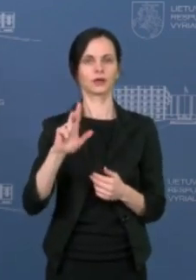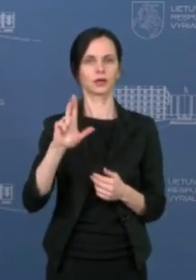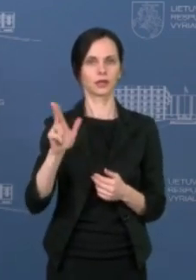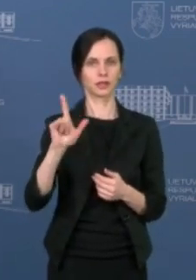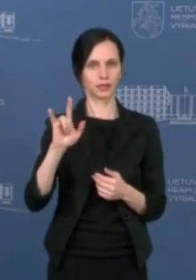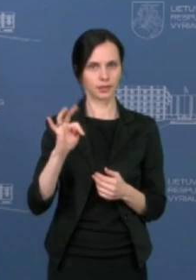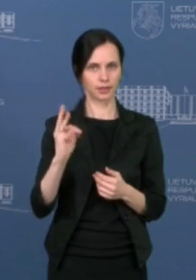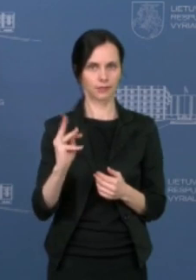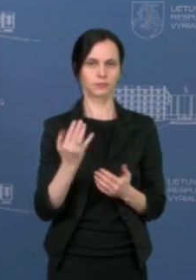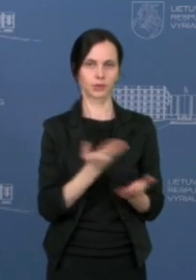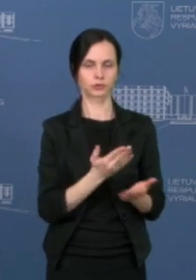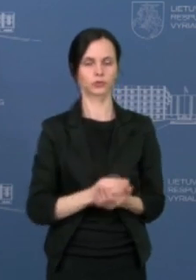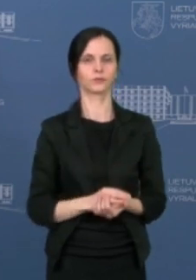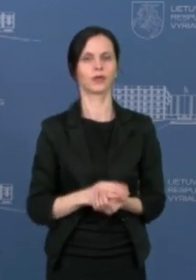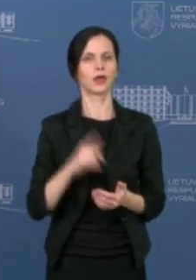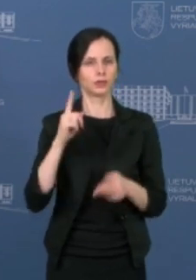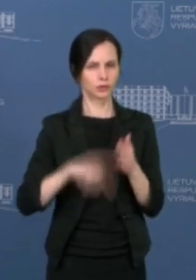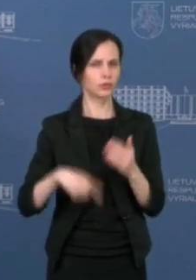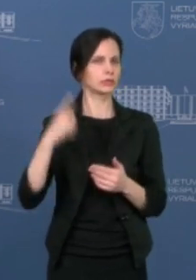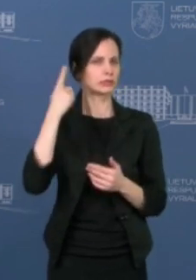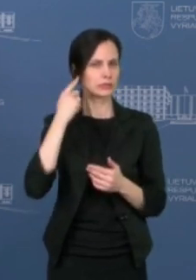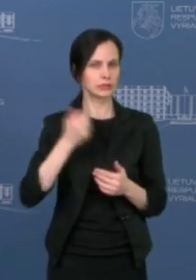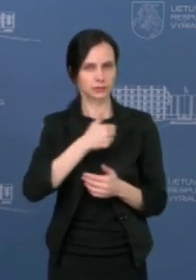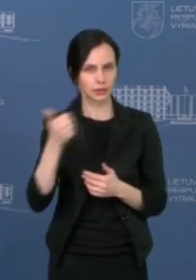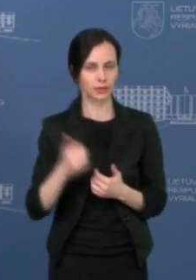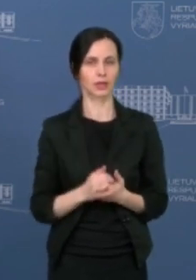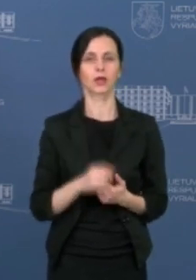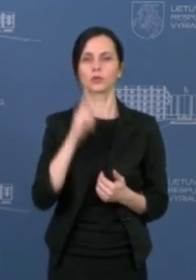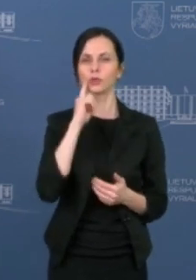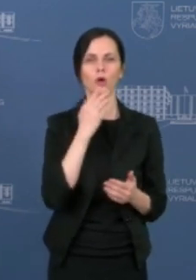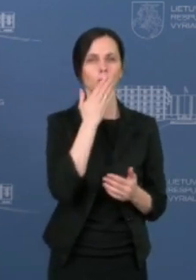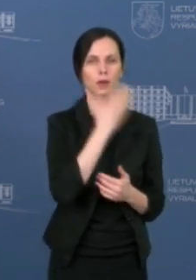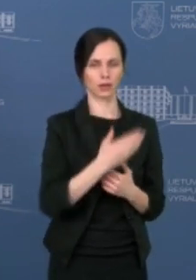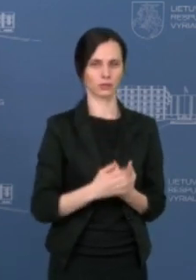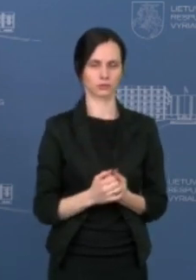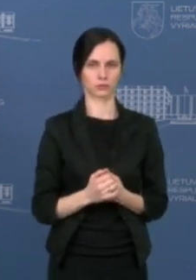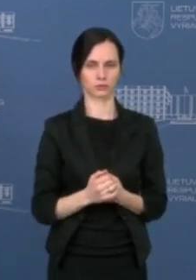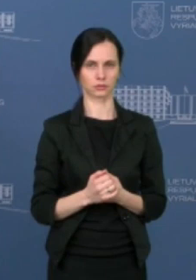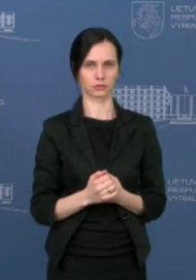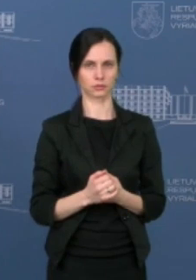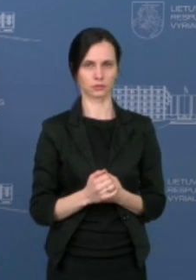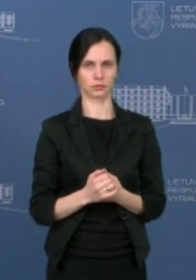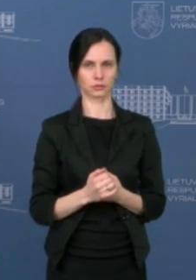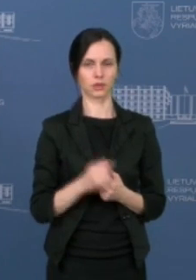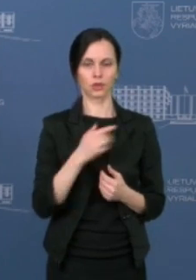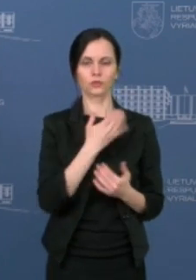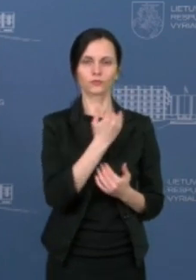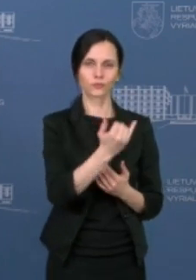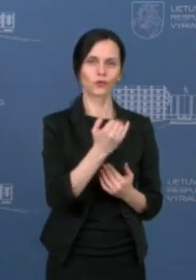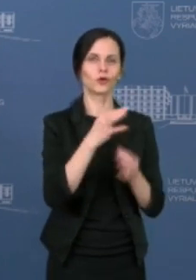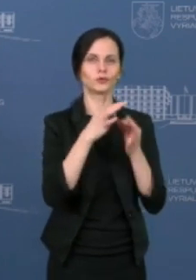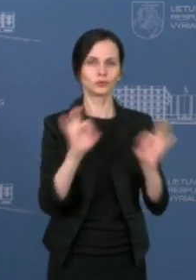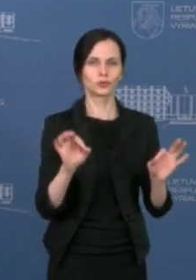Sveiki, tikiuosi, kad mane gerai girdite. Noriu paklausti, jūs siūlate, kviečiate darbuotojus